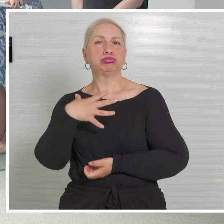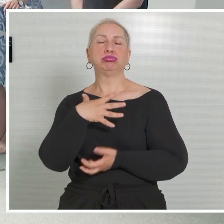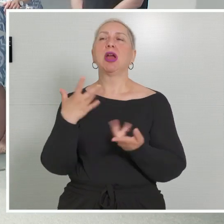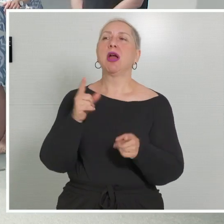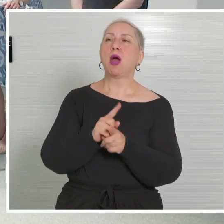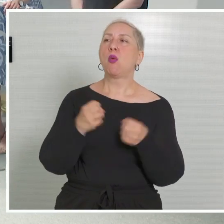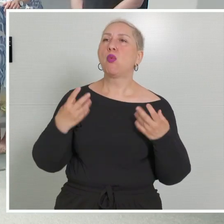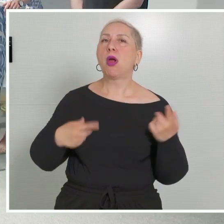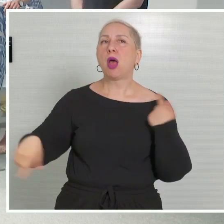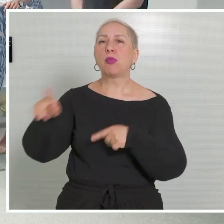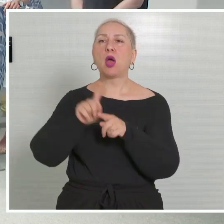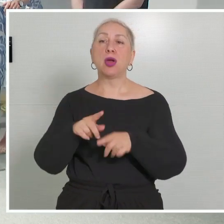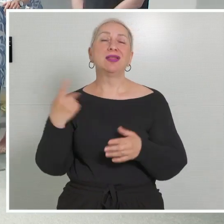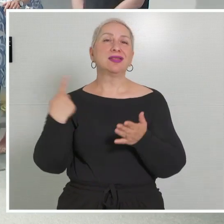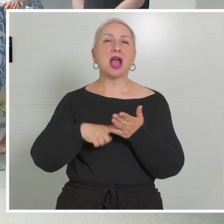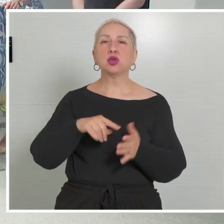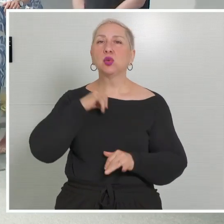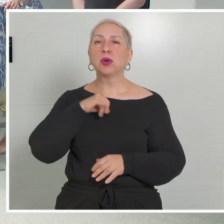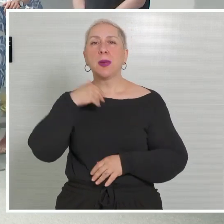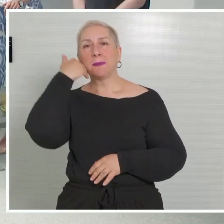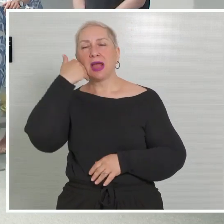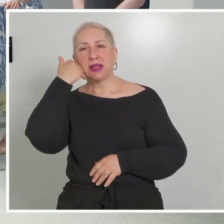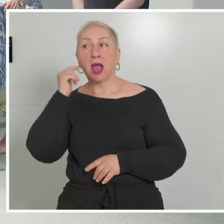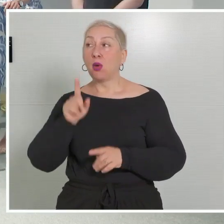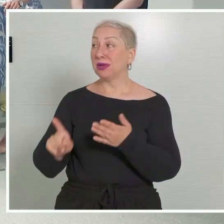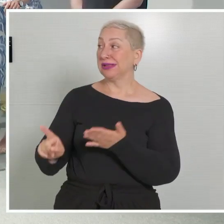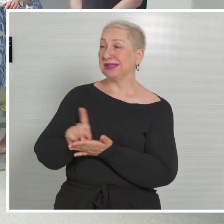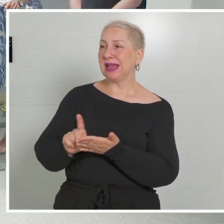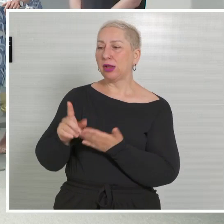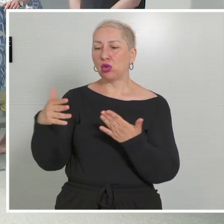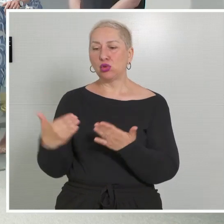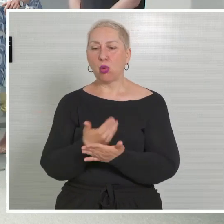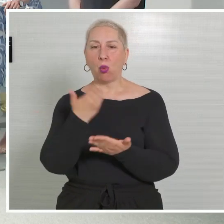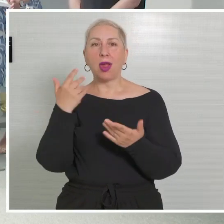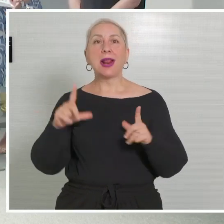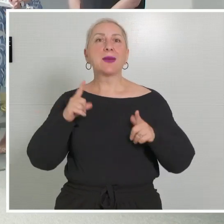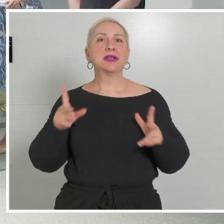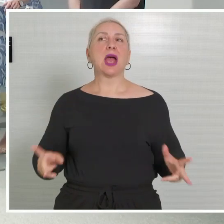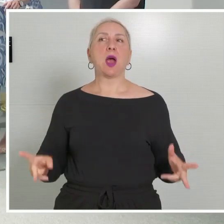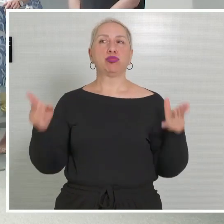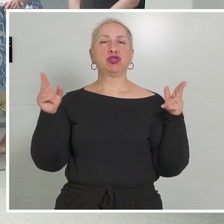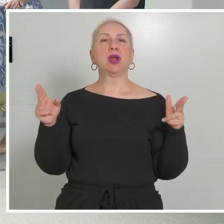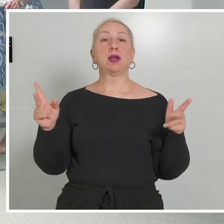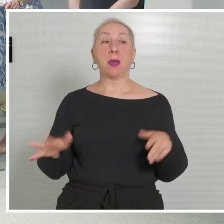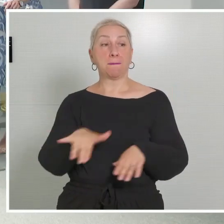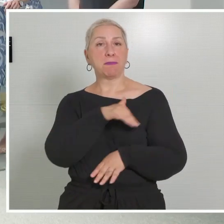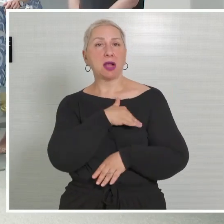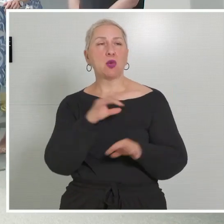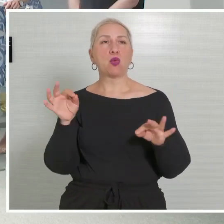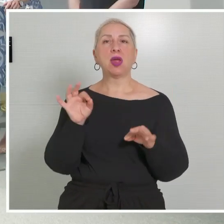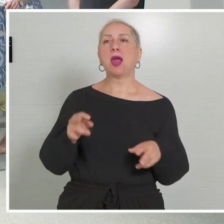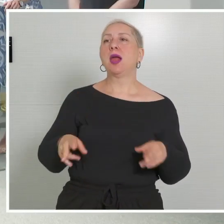auch für tausende junge Männer im Land ist es die Zeit, in der ein neuer Lebensabschnitt beginnt, in der sie nach der Matura oder der